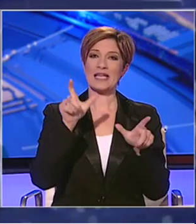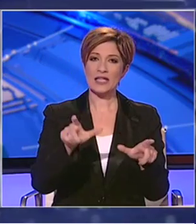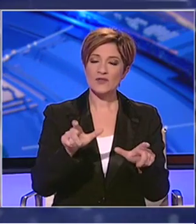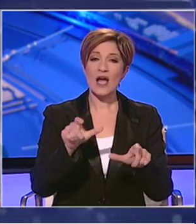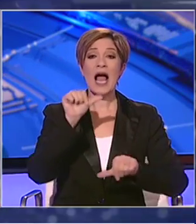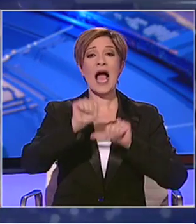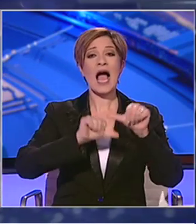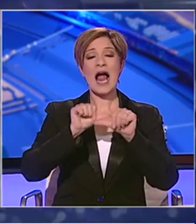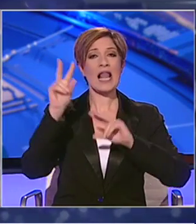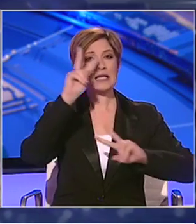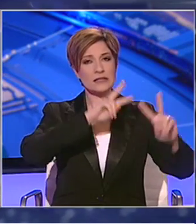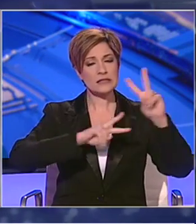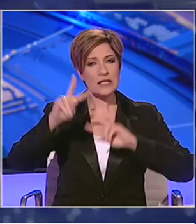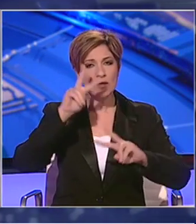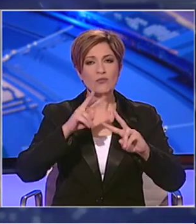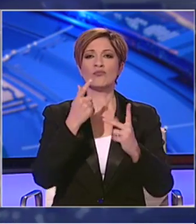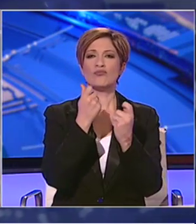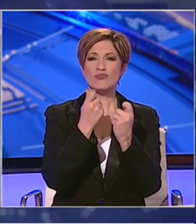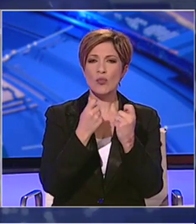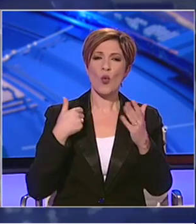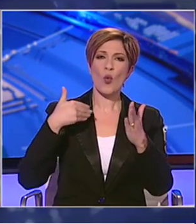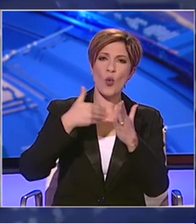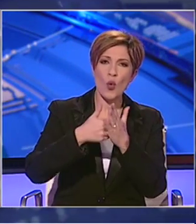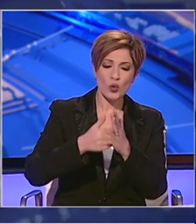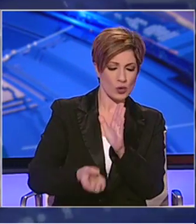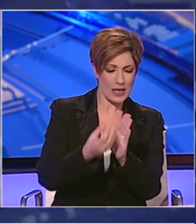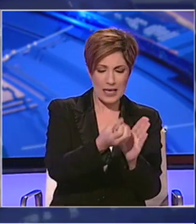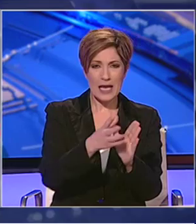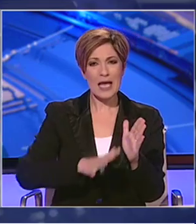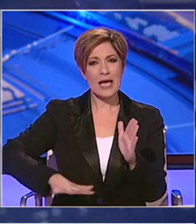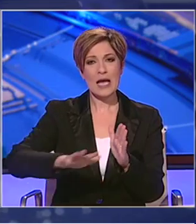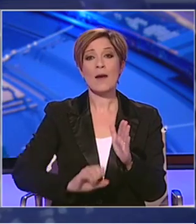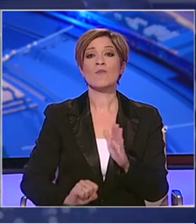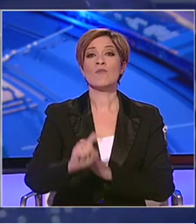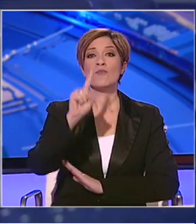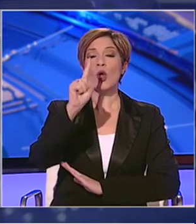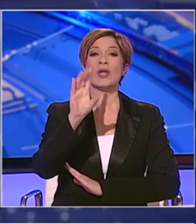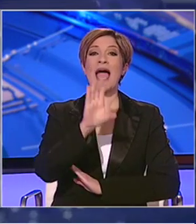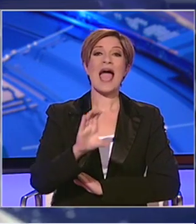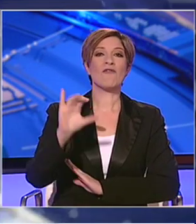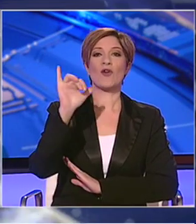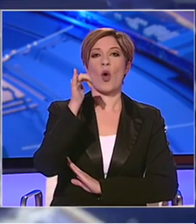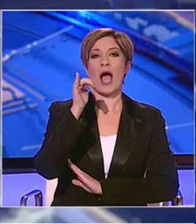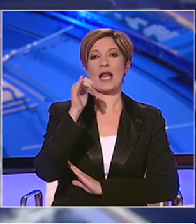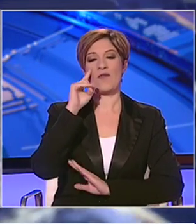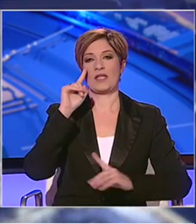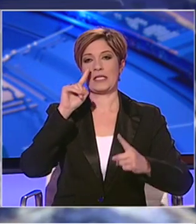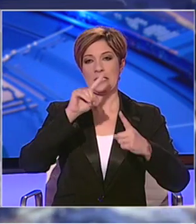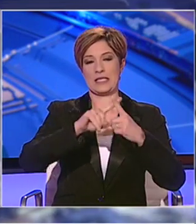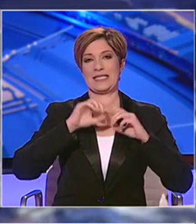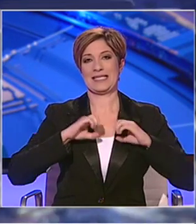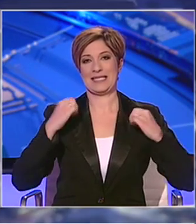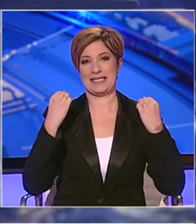κλιματικές αλλαγές, πολιετές, δημοσιονομικό πλαίσιο, περιφερειακές εξελίξεις και η πρώτη Ευρωαραβική σύνοδος.